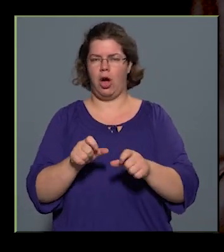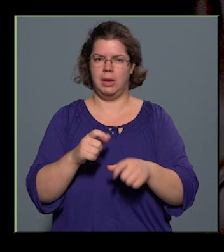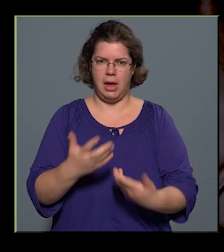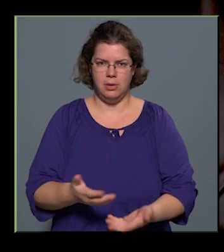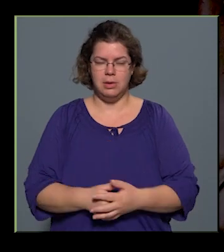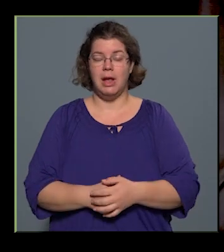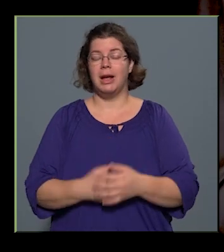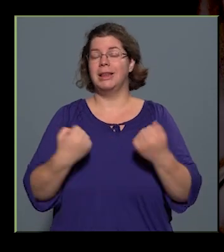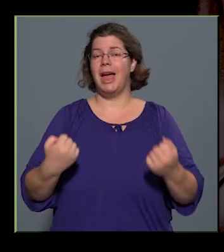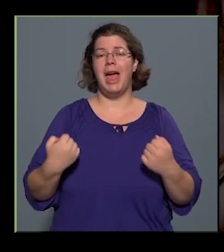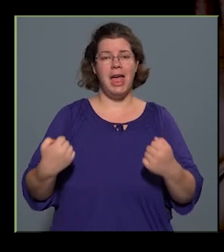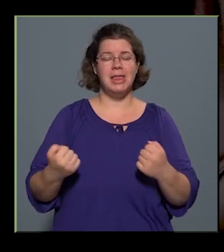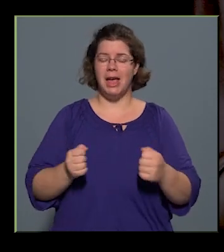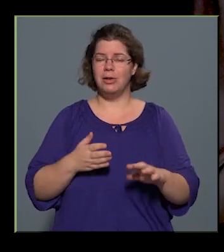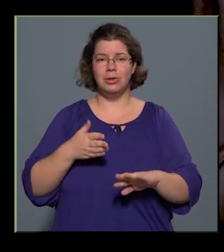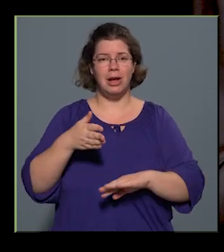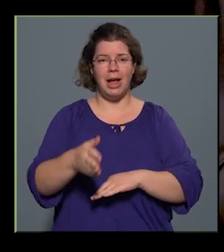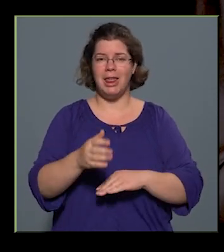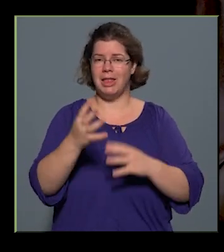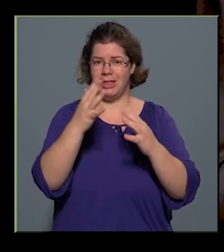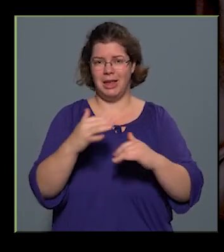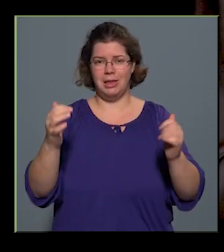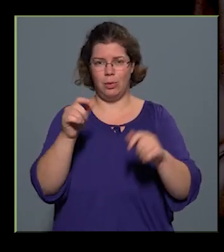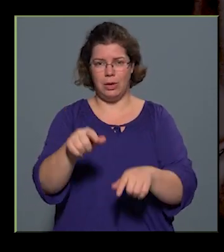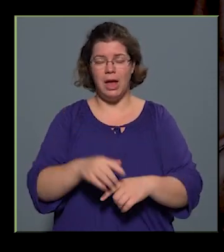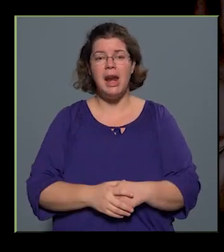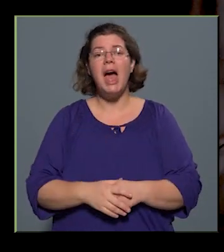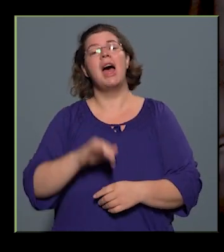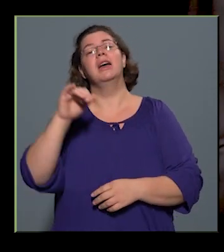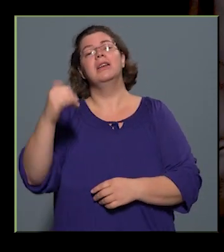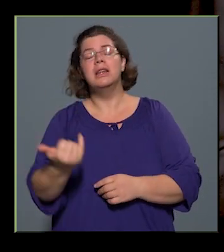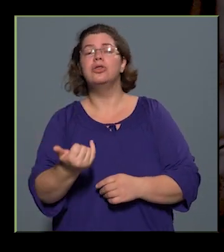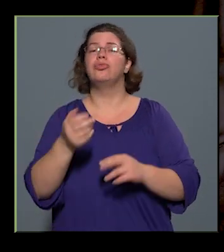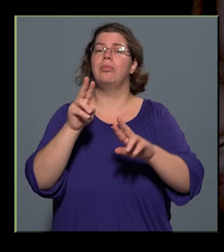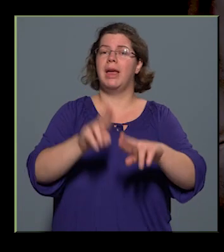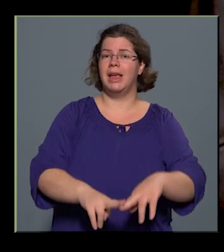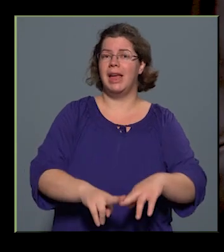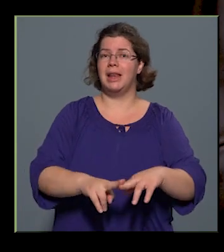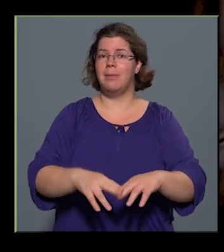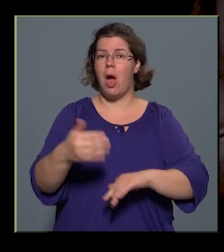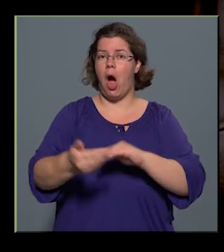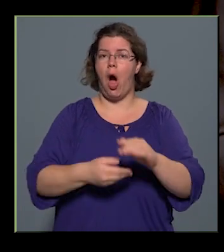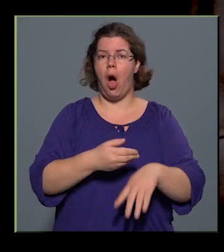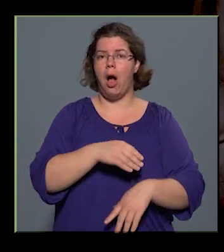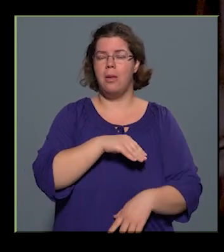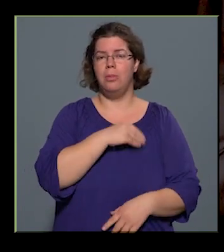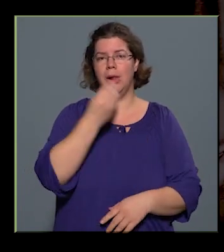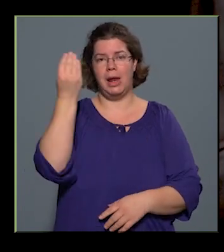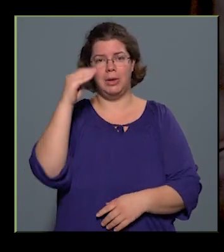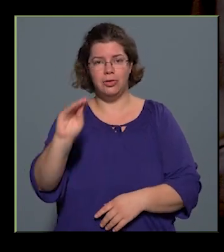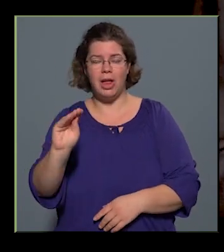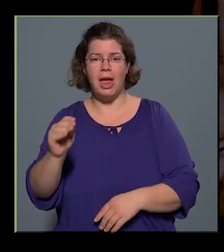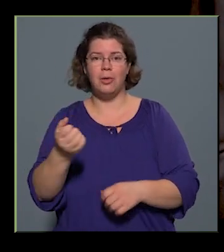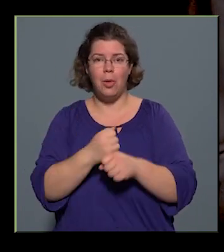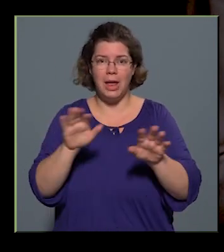akkor nehezen jutnak el ide a nézőtérre. És megígértem, alpolgármester kollégáim, akik itt voltak, akkor is itt